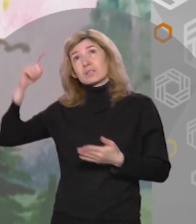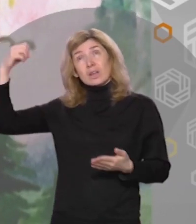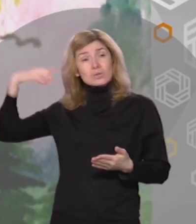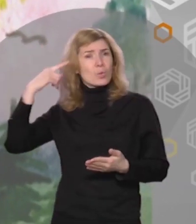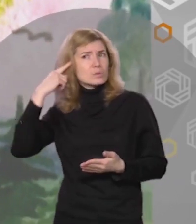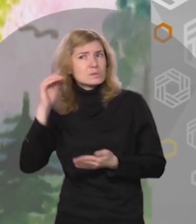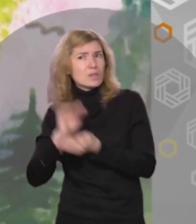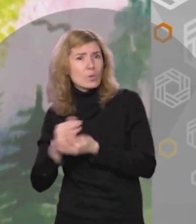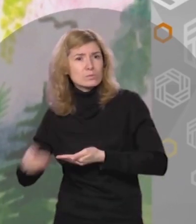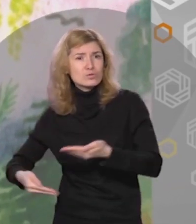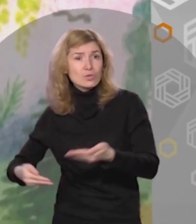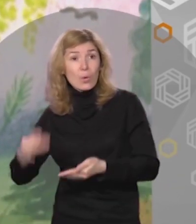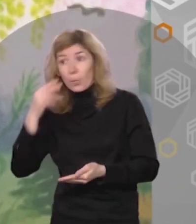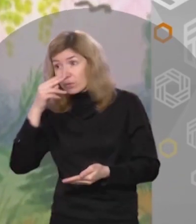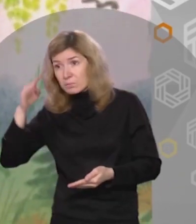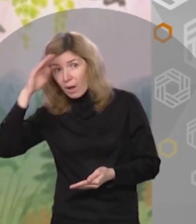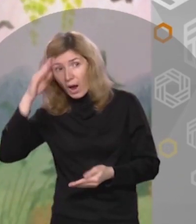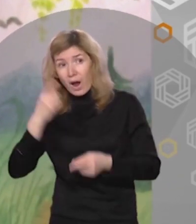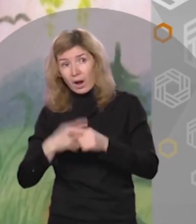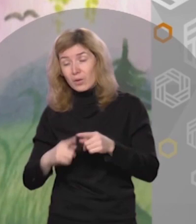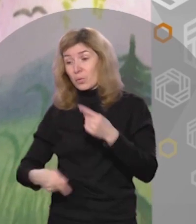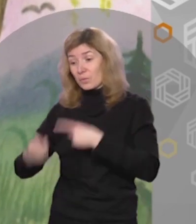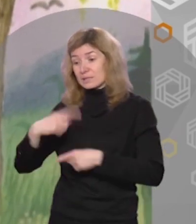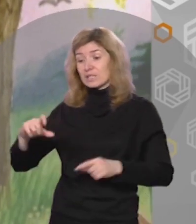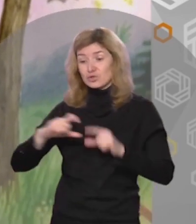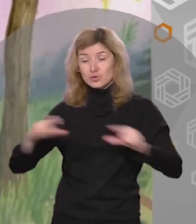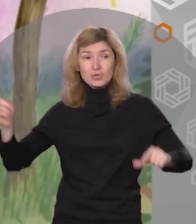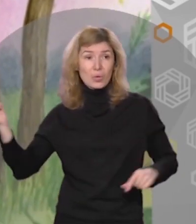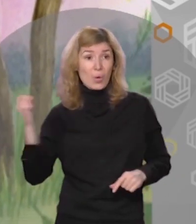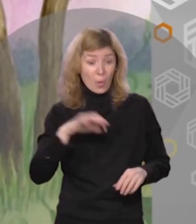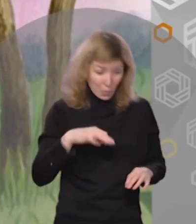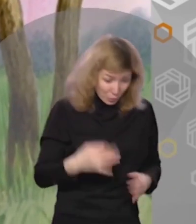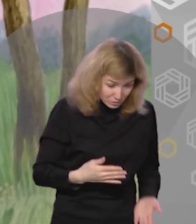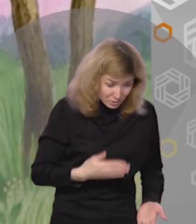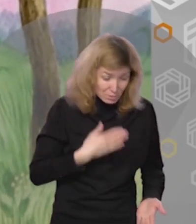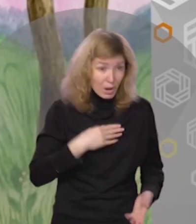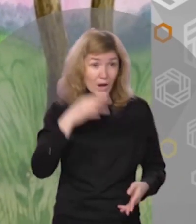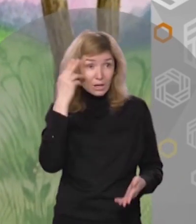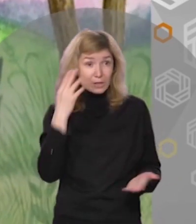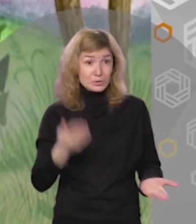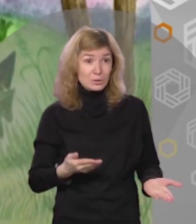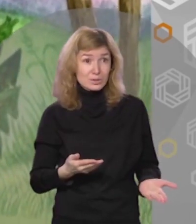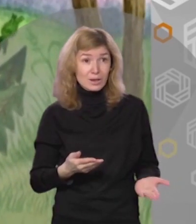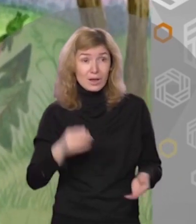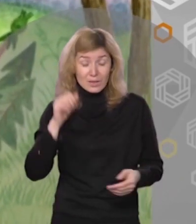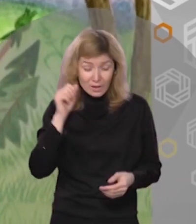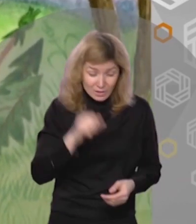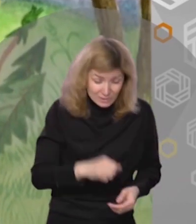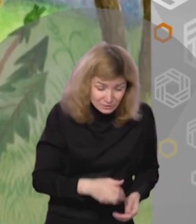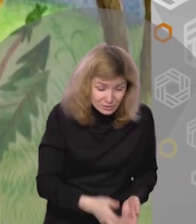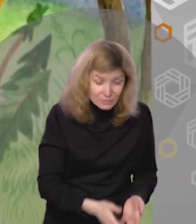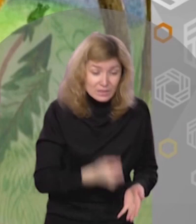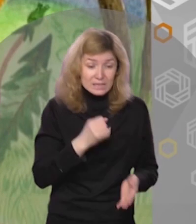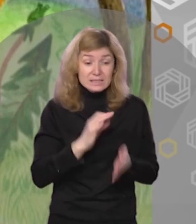знакомые шаги. Это был мальчик, который возвращался из школы. «Ой, моя расческа!» Наклонившись, он